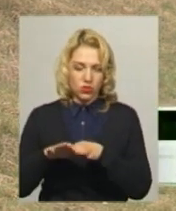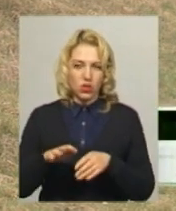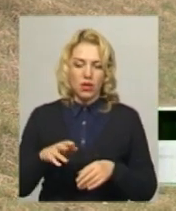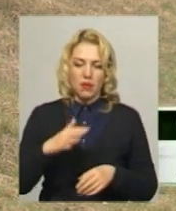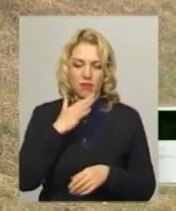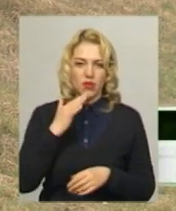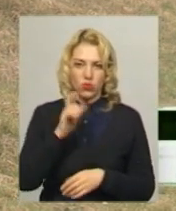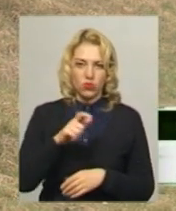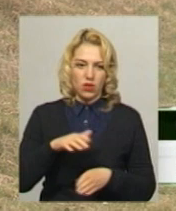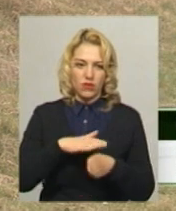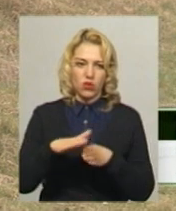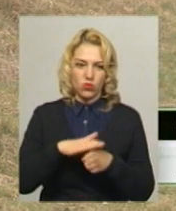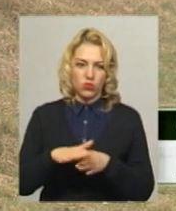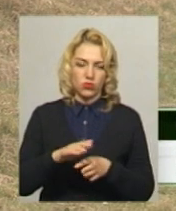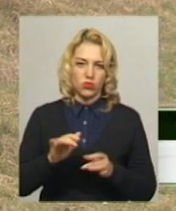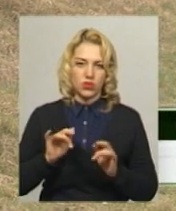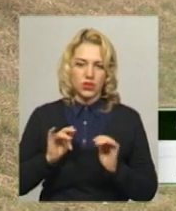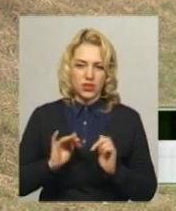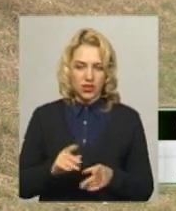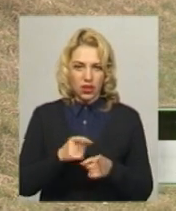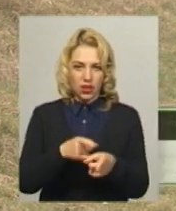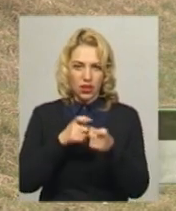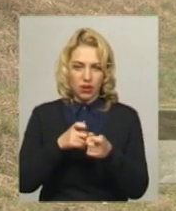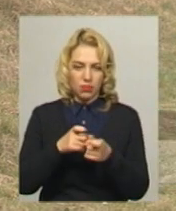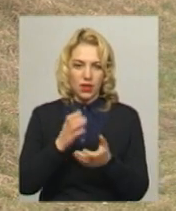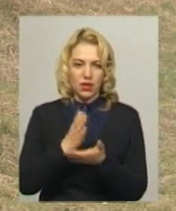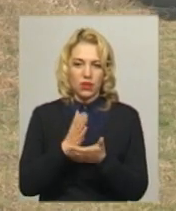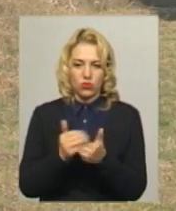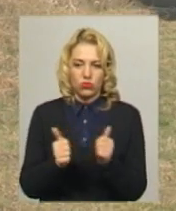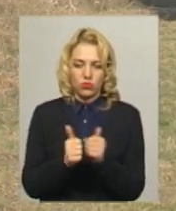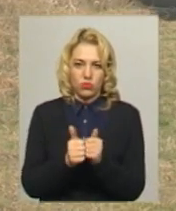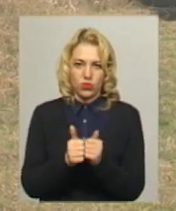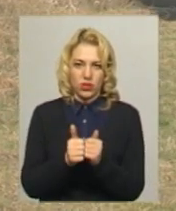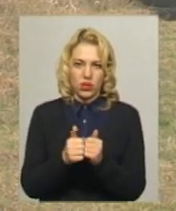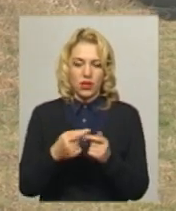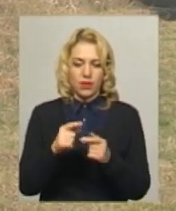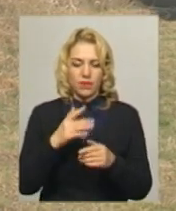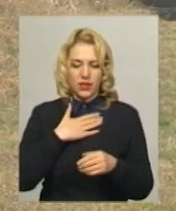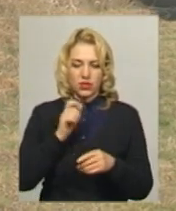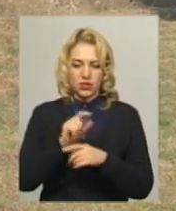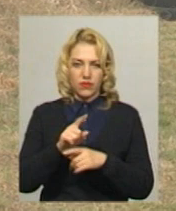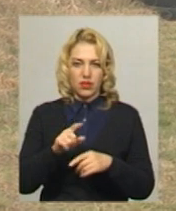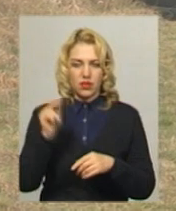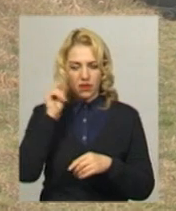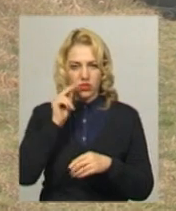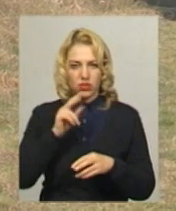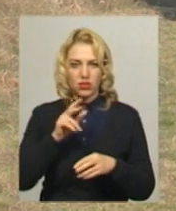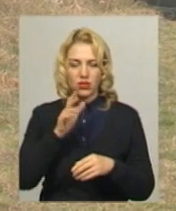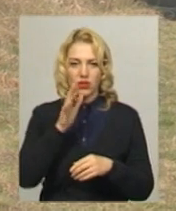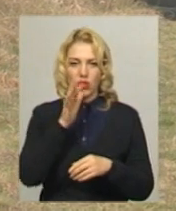людей виконують вправи стрільб, знаходячись поруч один з одним. Наше завдання – навчити їх стріляти одночасно,